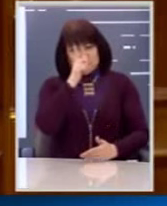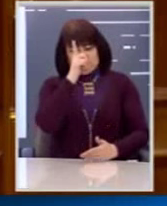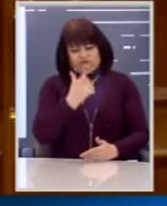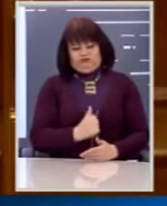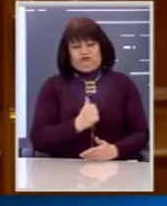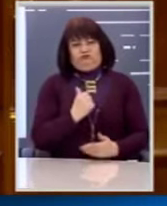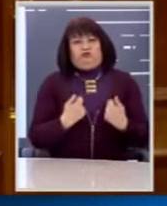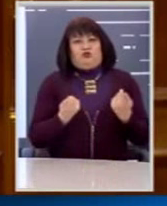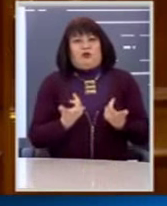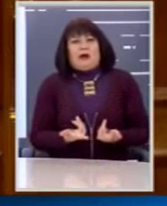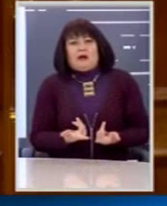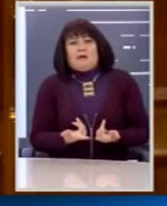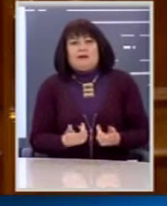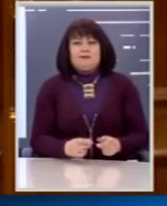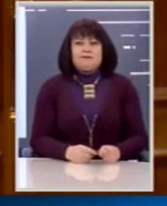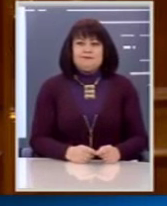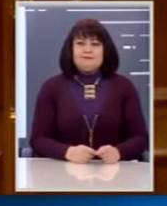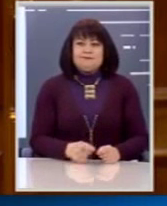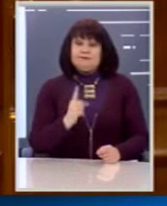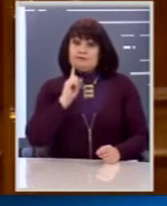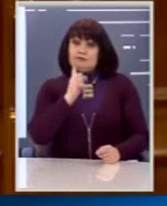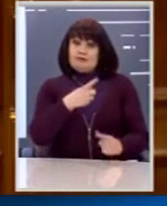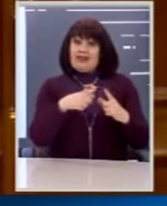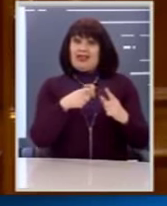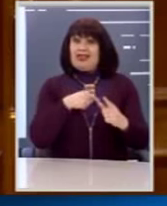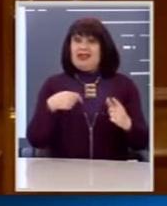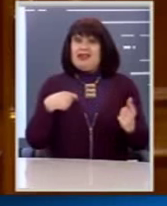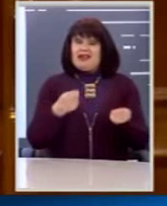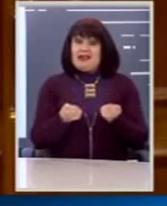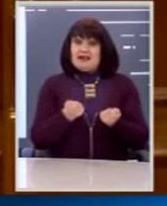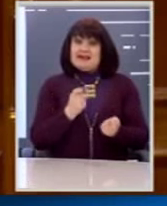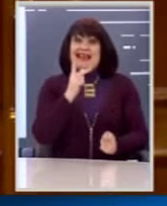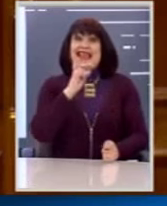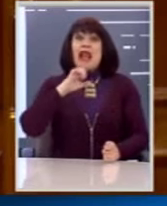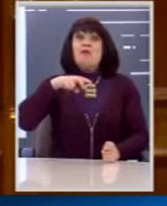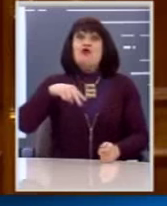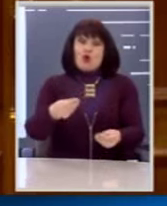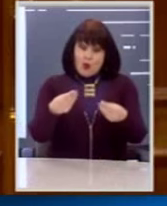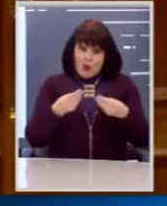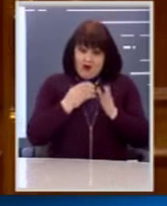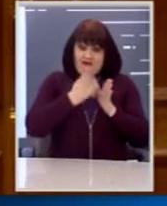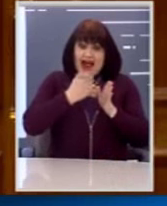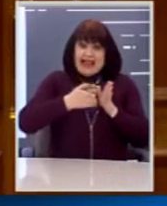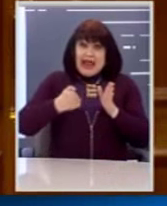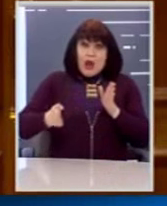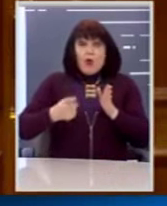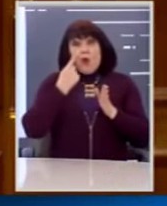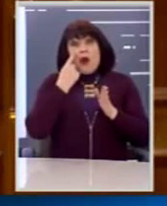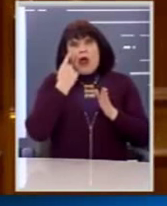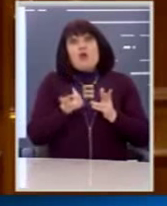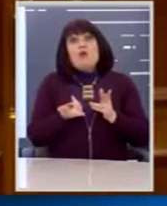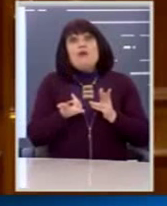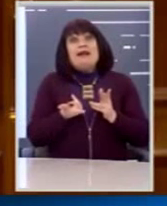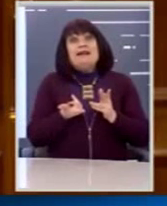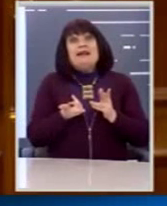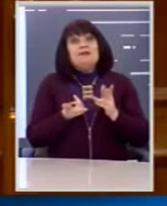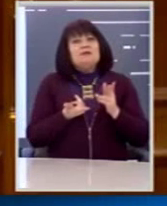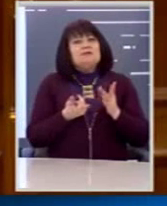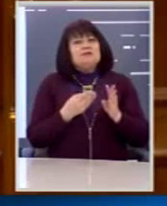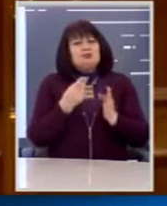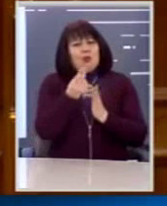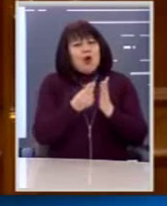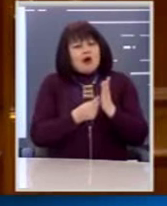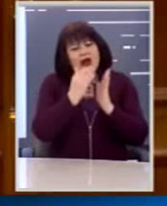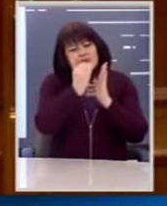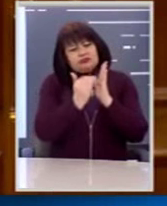κάναμε τη διοίκηση του Κερπνό να μας αποστείλει τους φακέλους και την κατάταξη που είχαν κάνει για